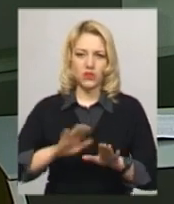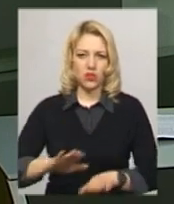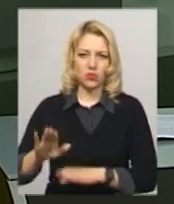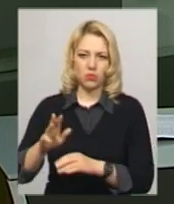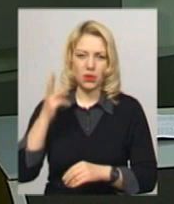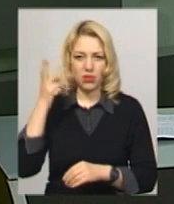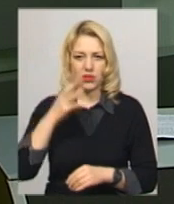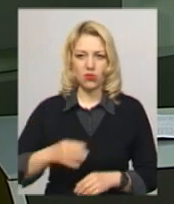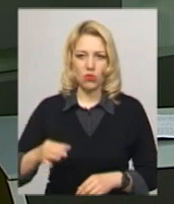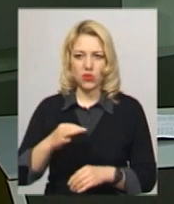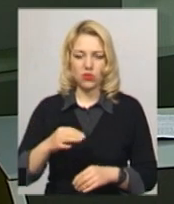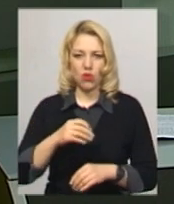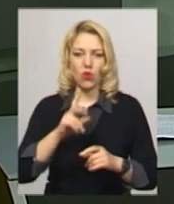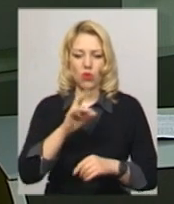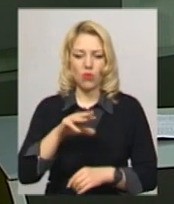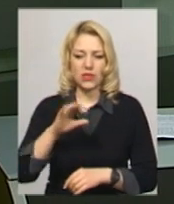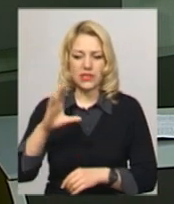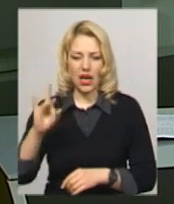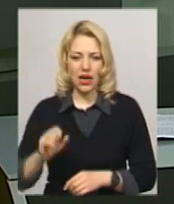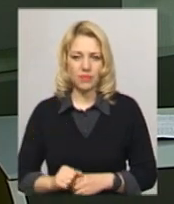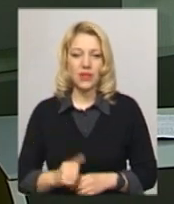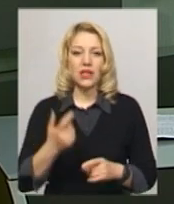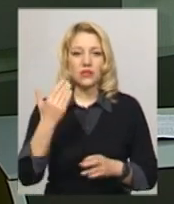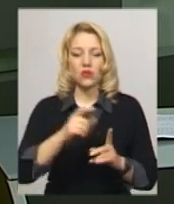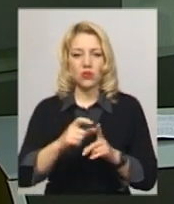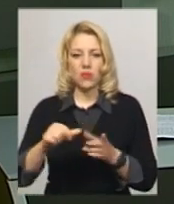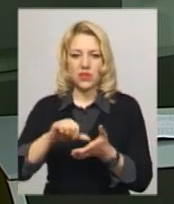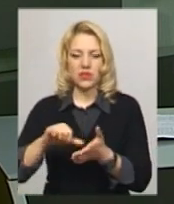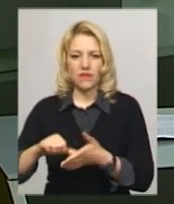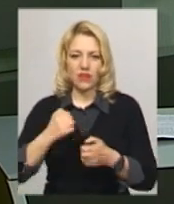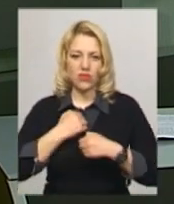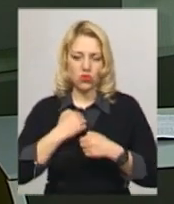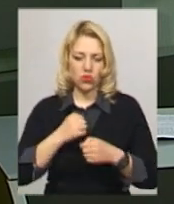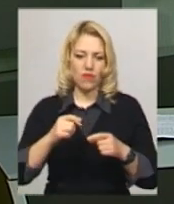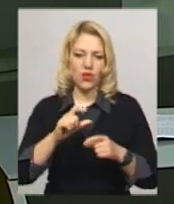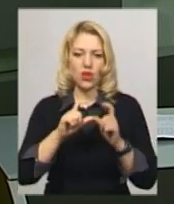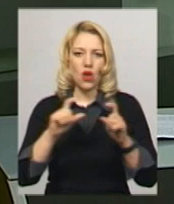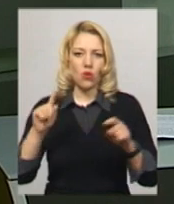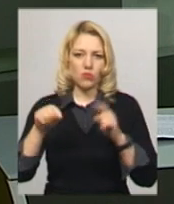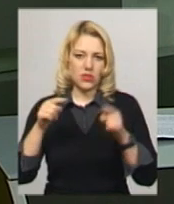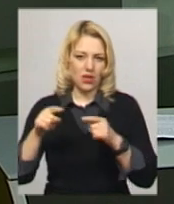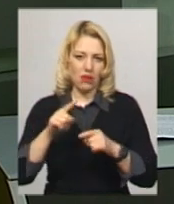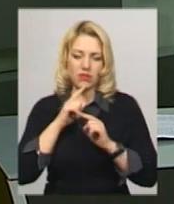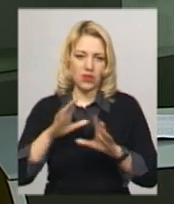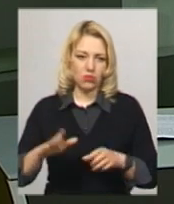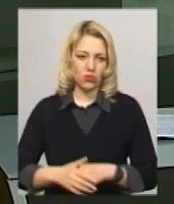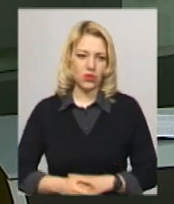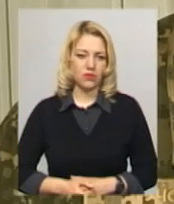обласного військового комісара Володимир Гучок. За його словами, представників військових комісаріатів на виборчих дільницях не буде.